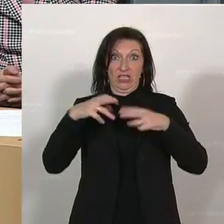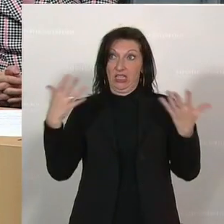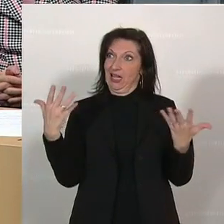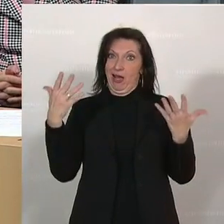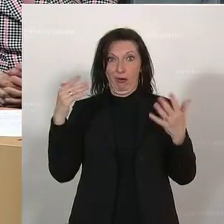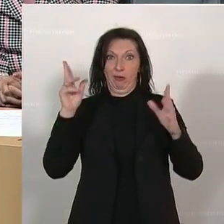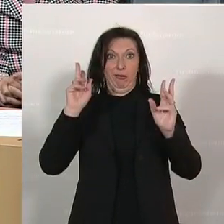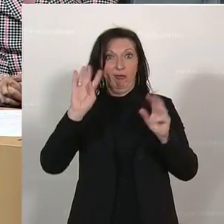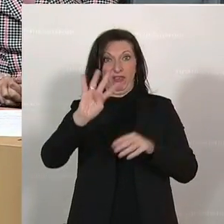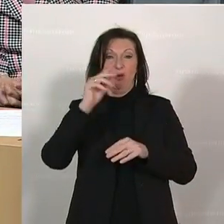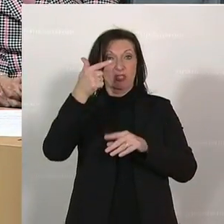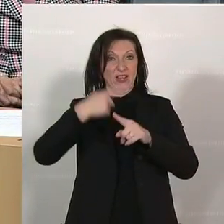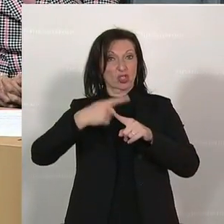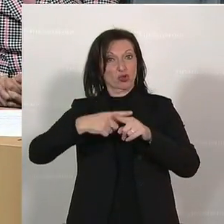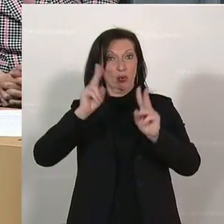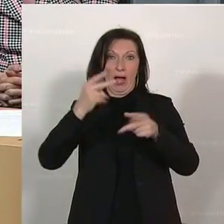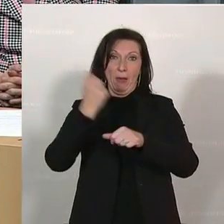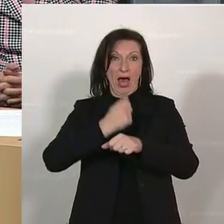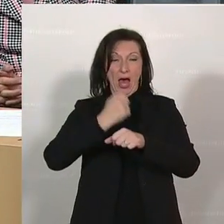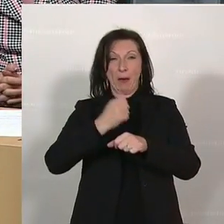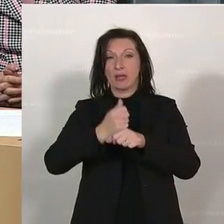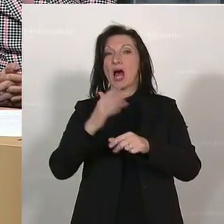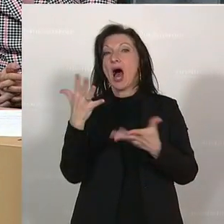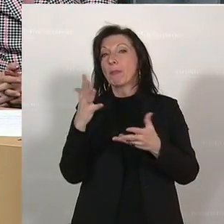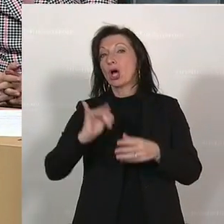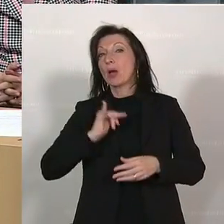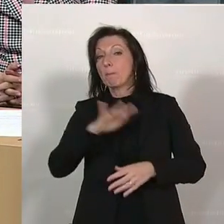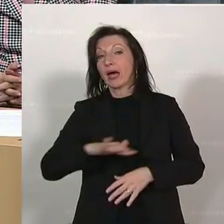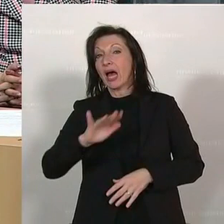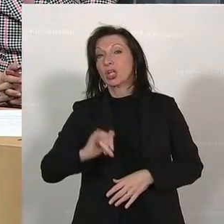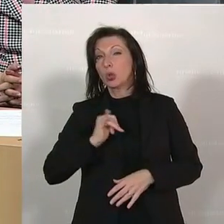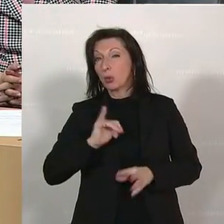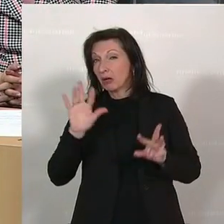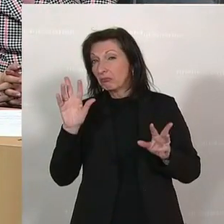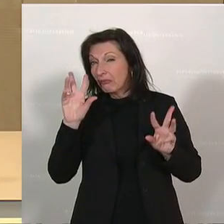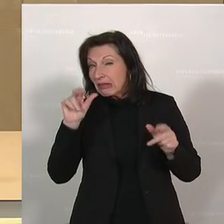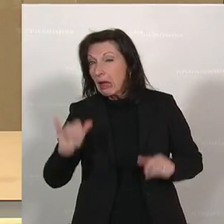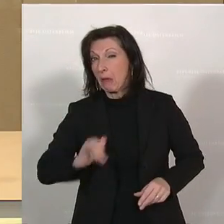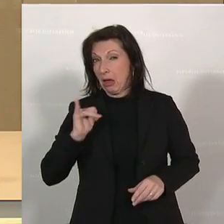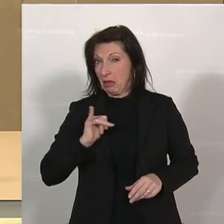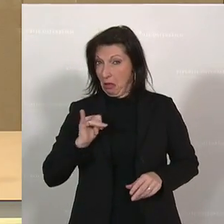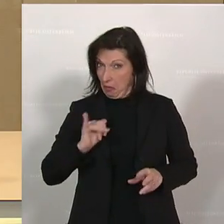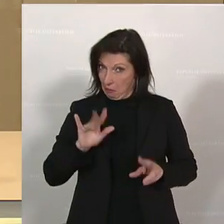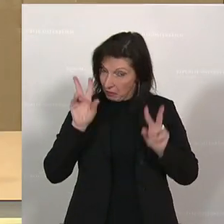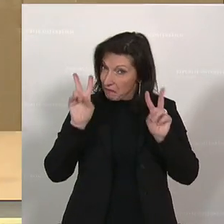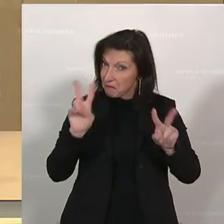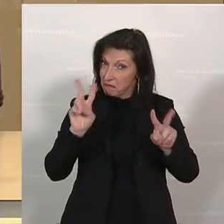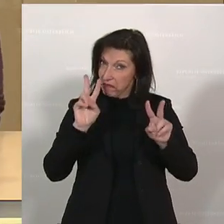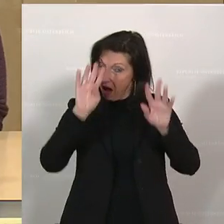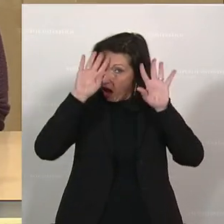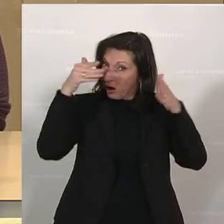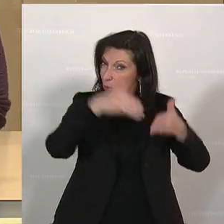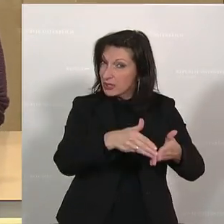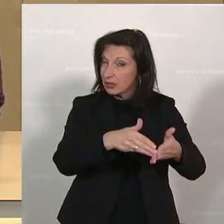Stunden, wie viel Zeit dann letzten Endes wirklich für die Jugendagenten übrig bleibt. Weil diese massive Ressort-Agglomeration